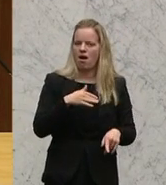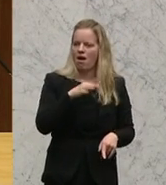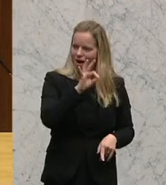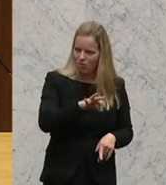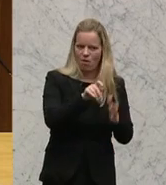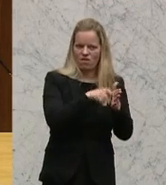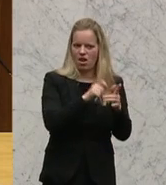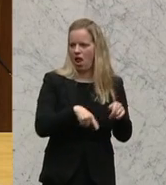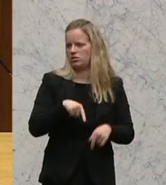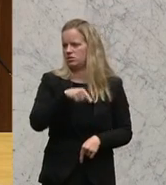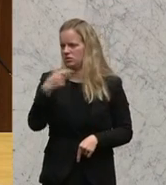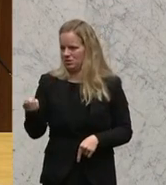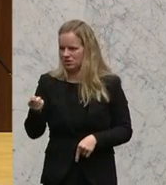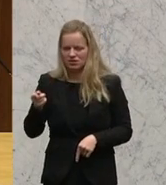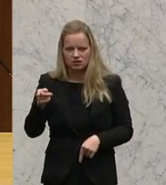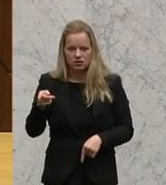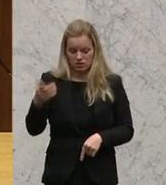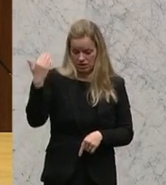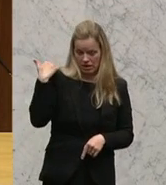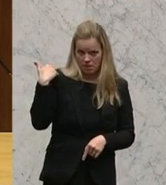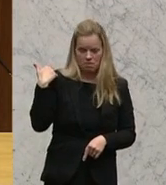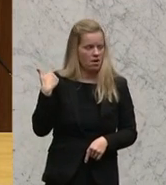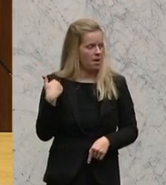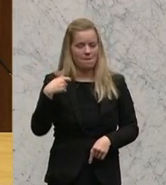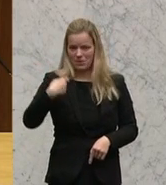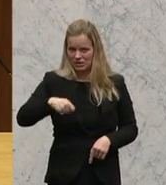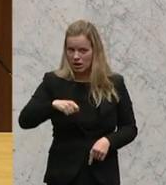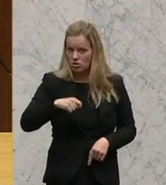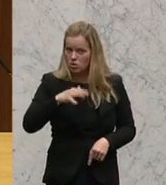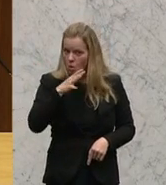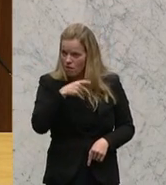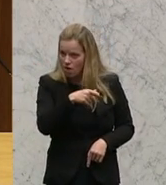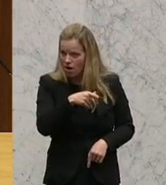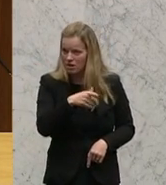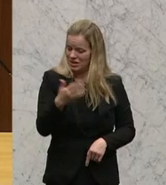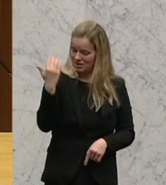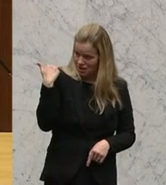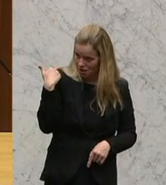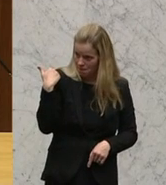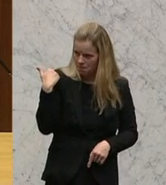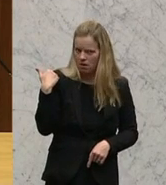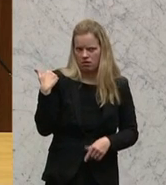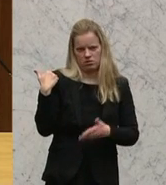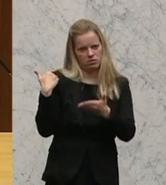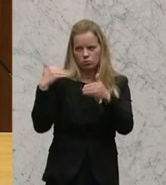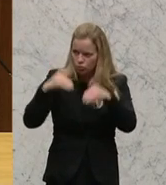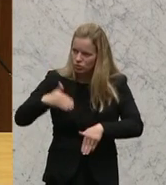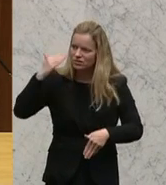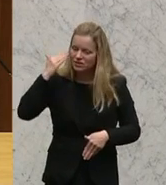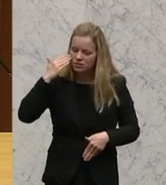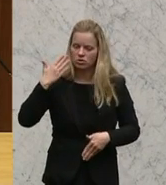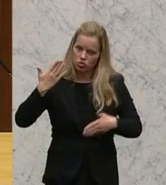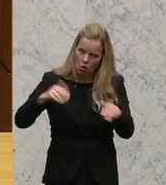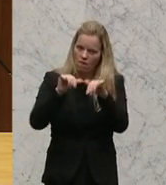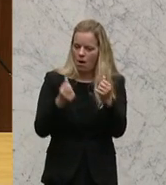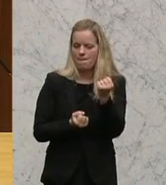Spätestens seitdem sollten Sie wissen, dass Sie mit der Politik in keinster Art und